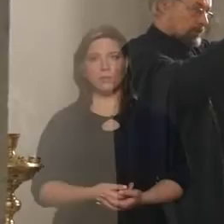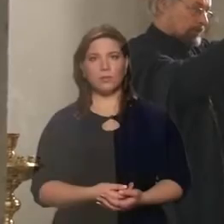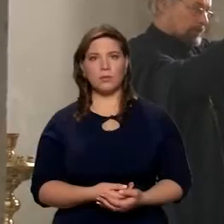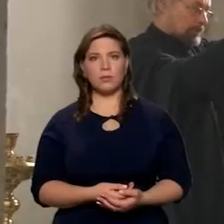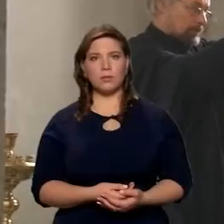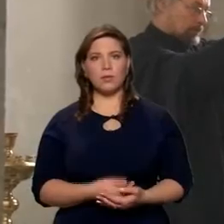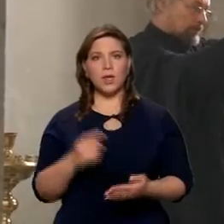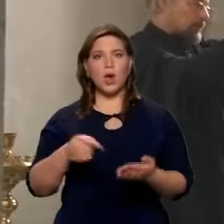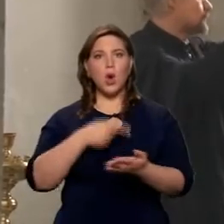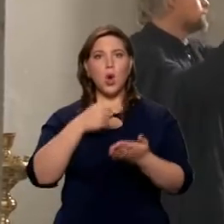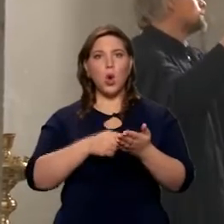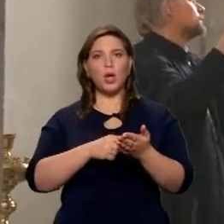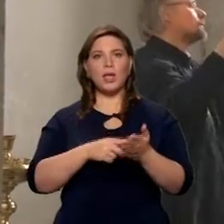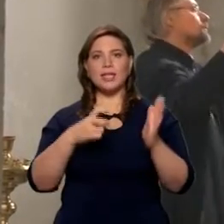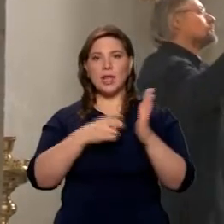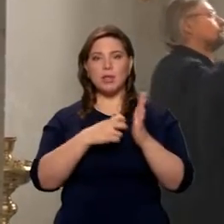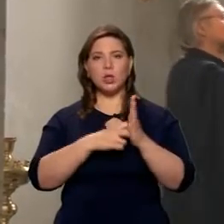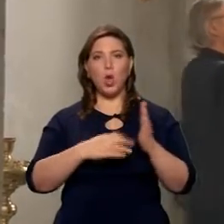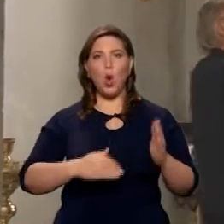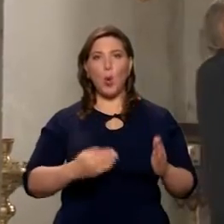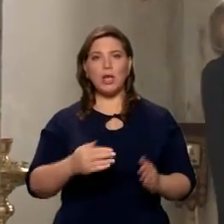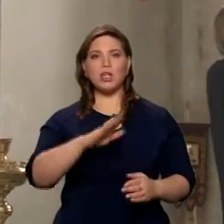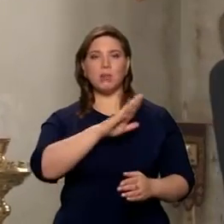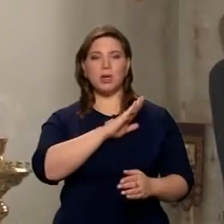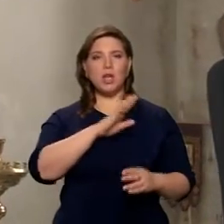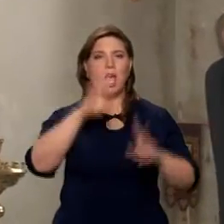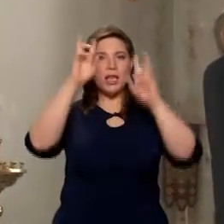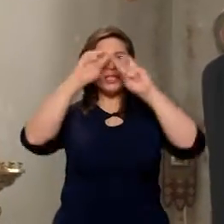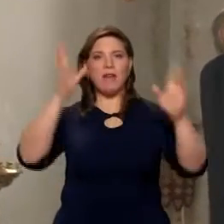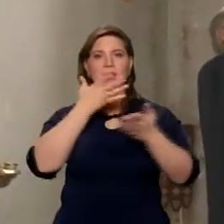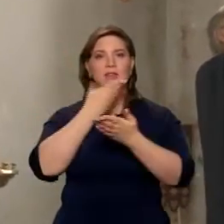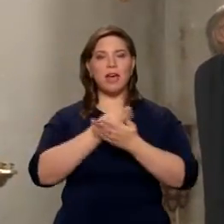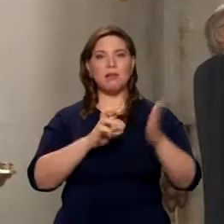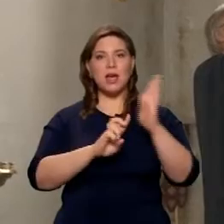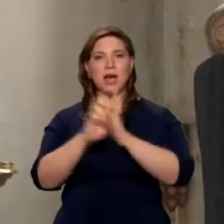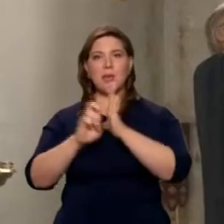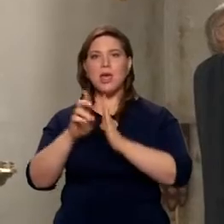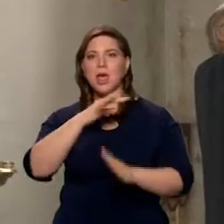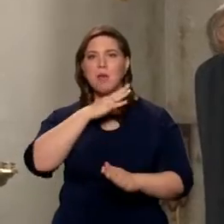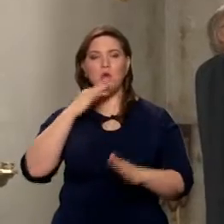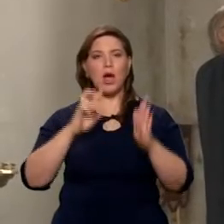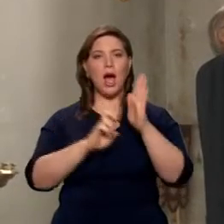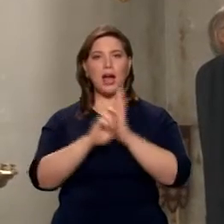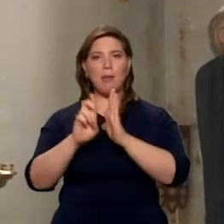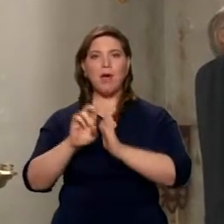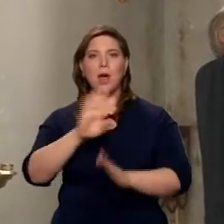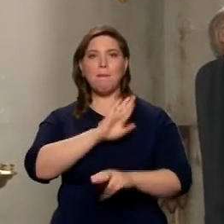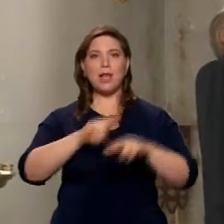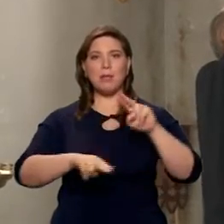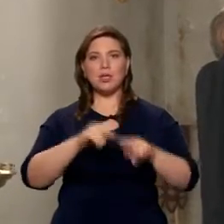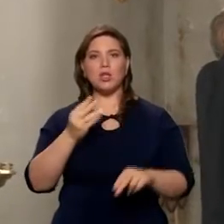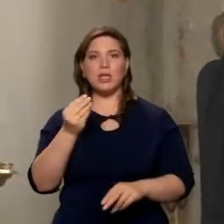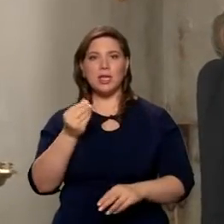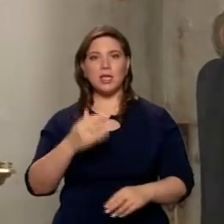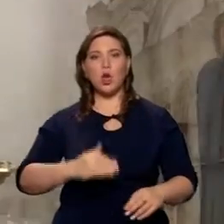Город Слободской купеческий бывший. Славится он своими храмами, и большинство храмов было построено на деньги